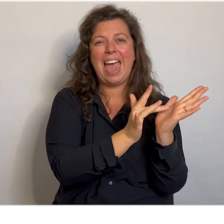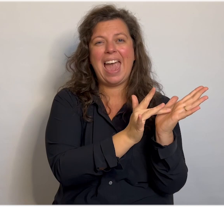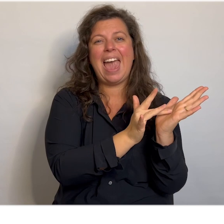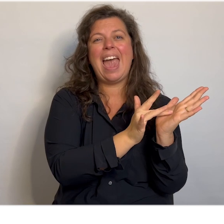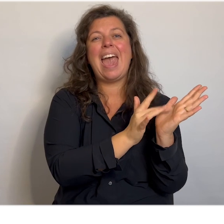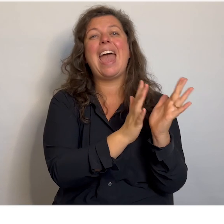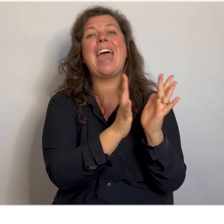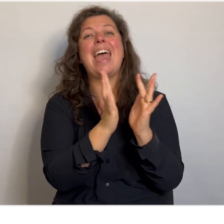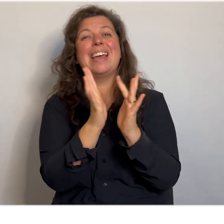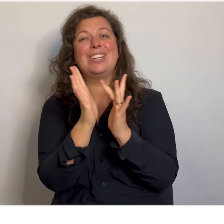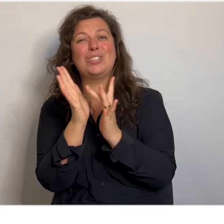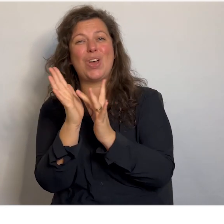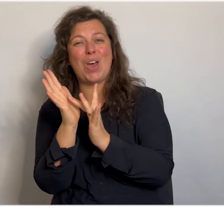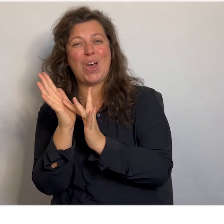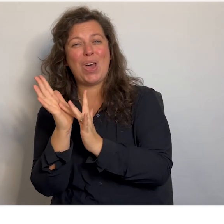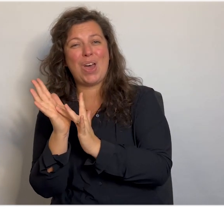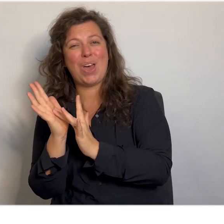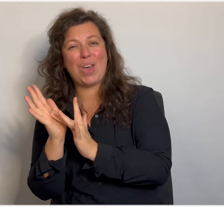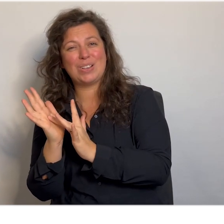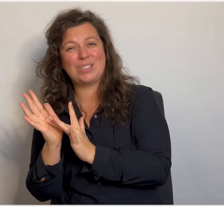Jezus.